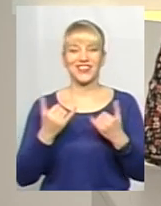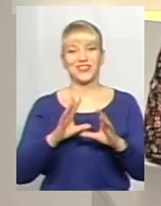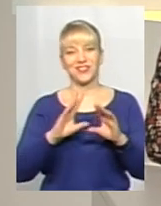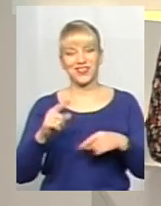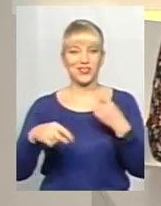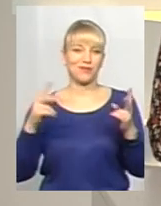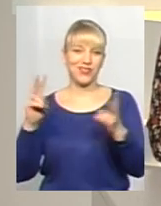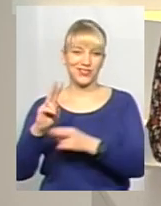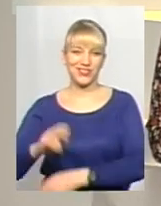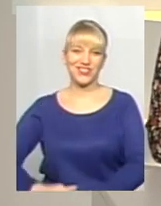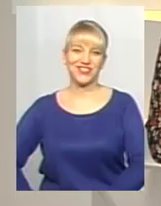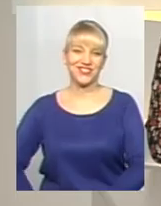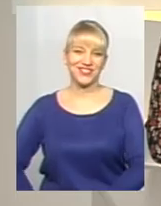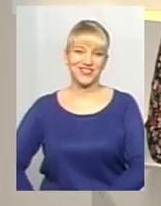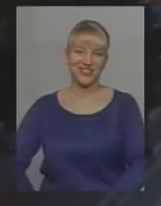до наступних зустрічей.